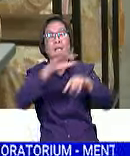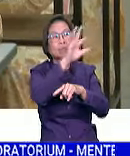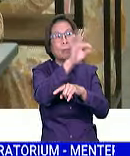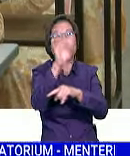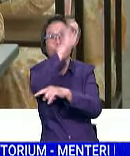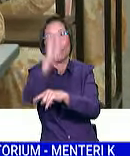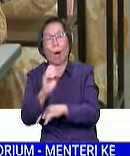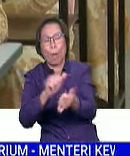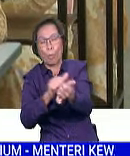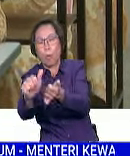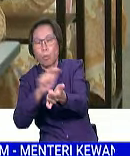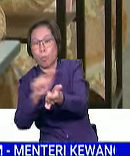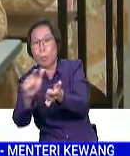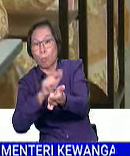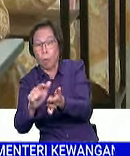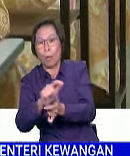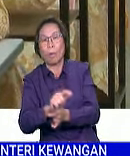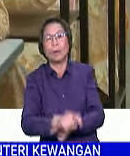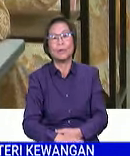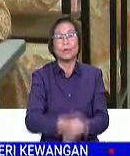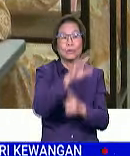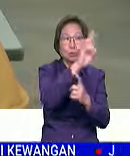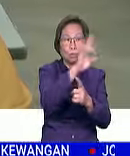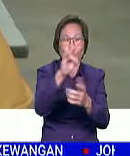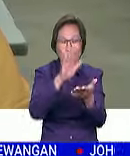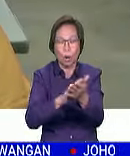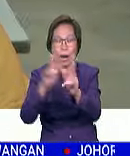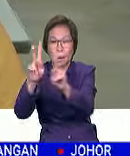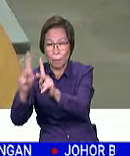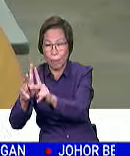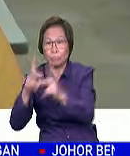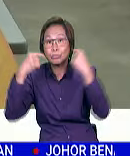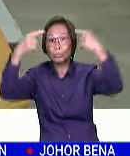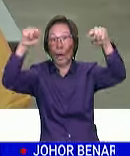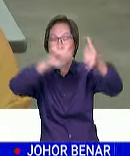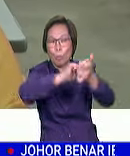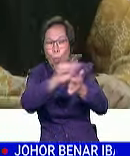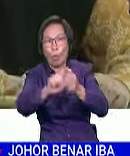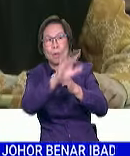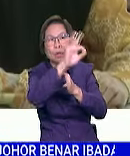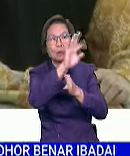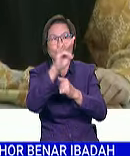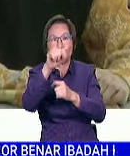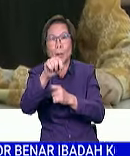.46%, menanggla 77 sekolah luar bandar mencapai kelulusan 97